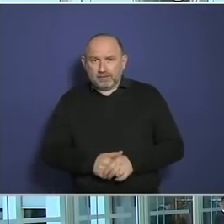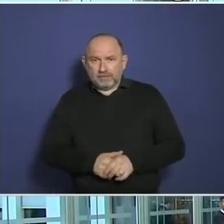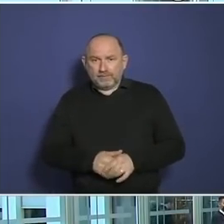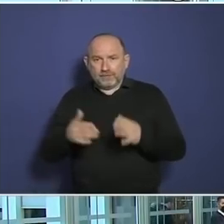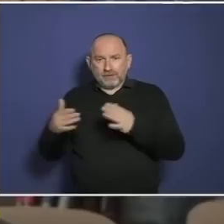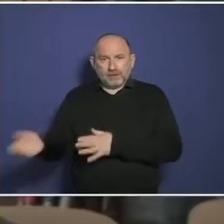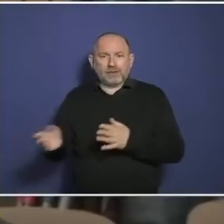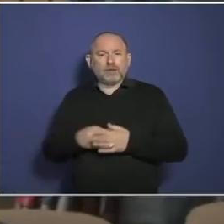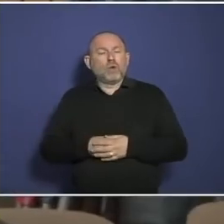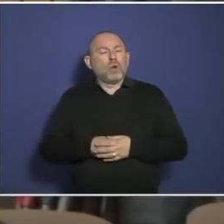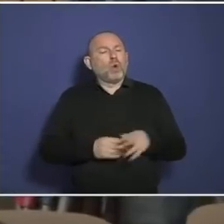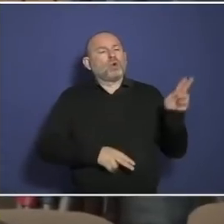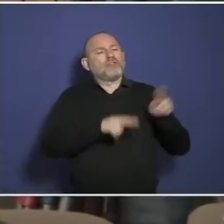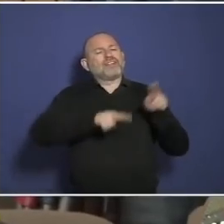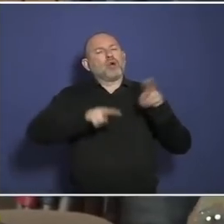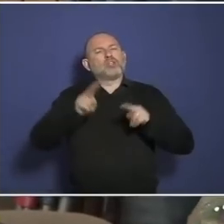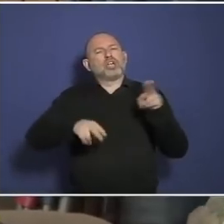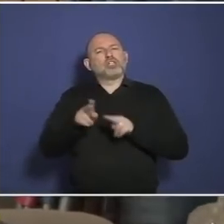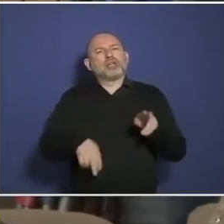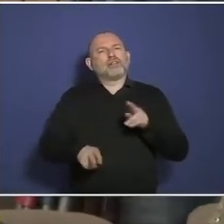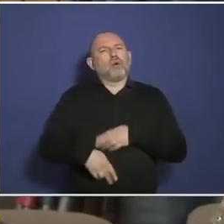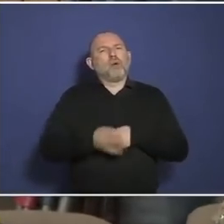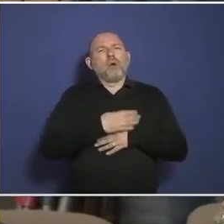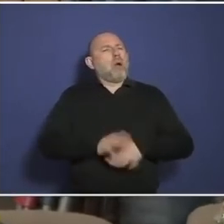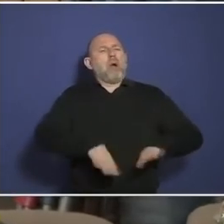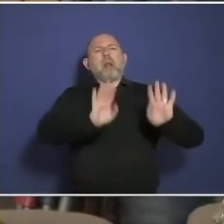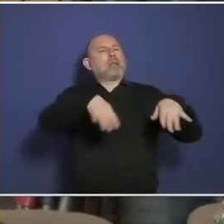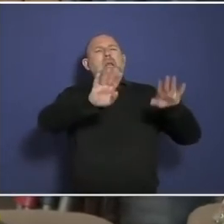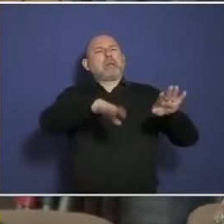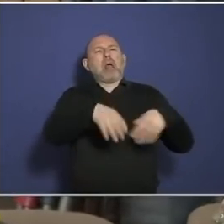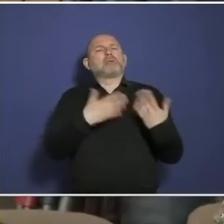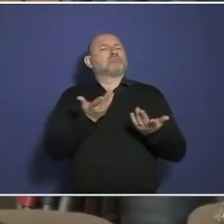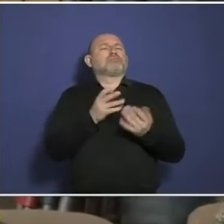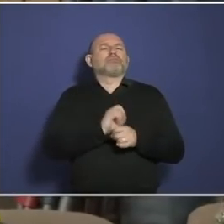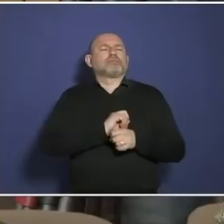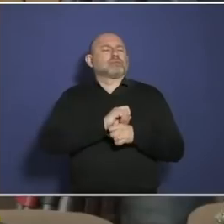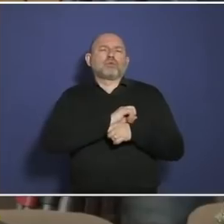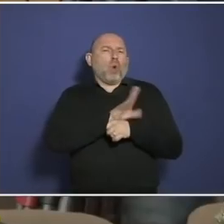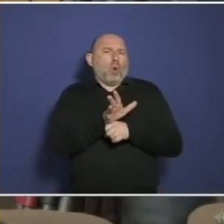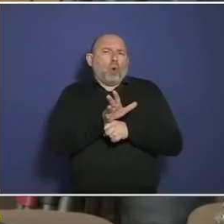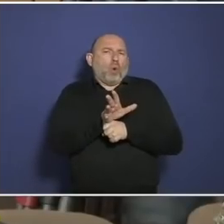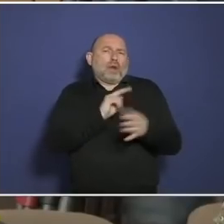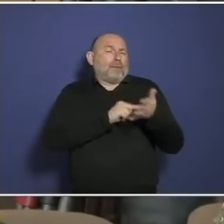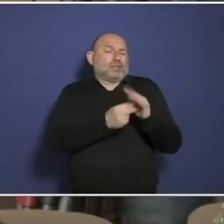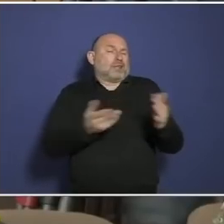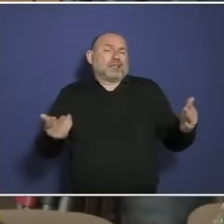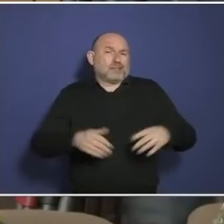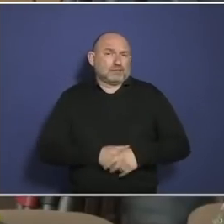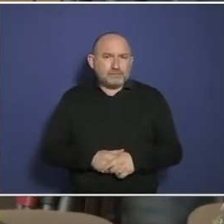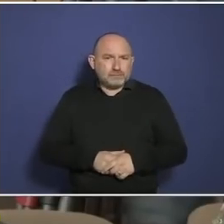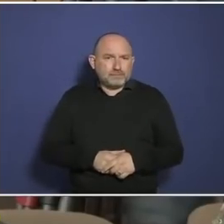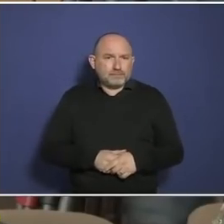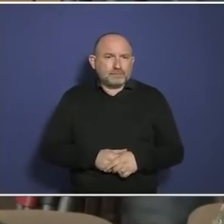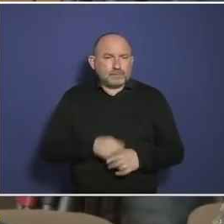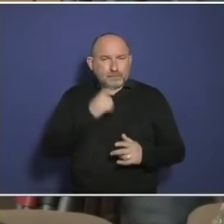laissez-faire Corona-Politik? Laissez-affaire, beeindruckend die Fremdwörterkenntnis des Kollegen Jung. Und ansonsten